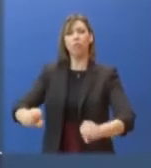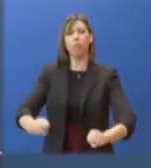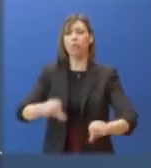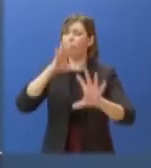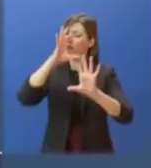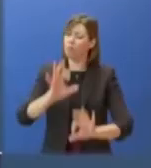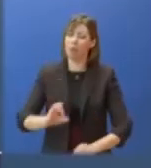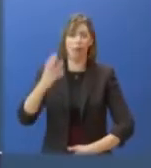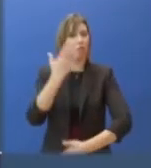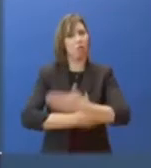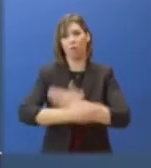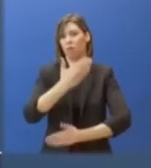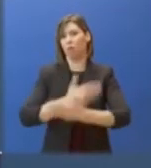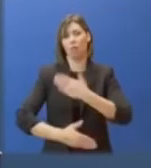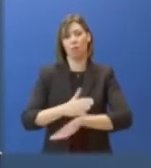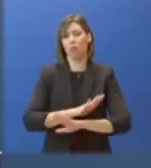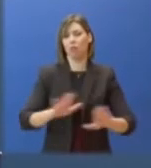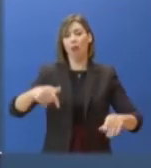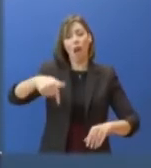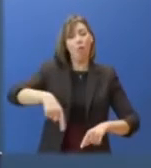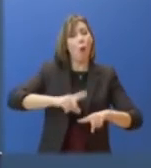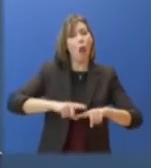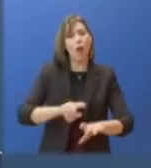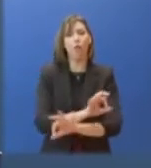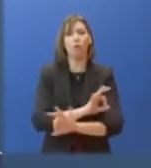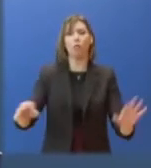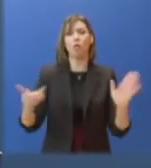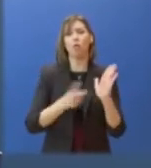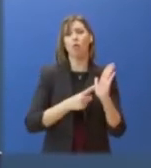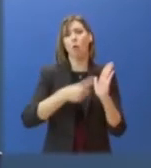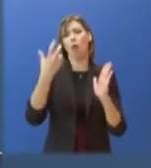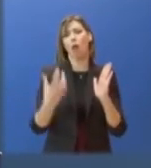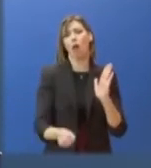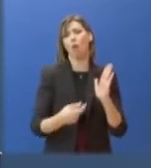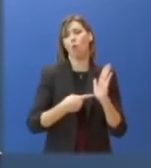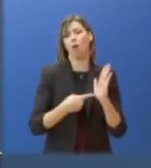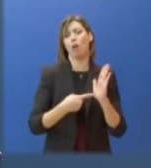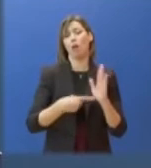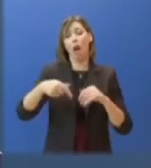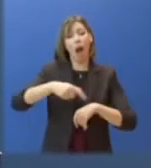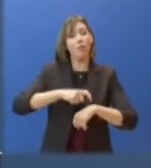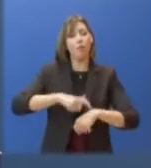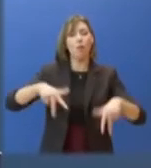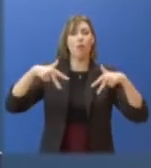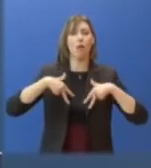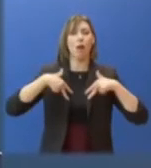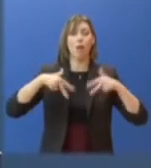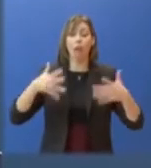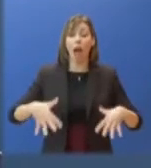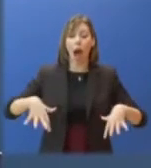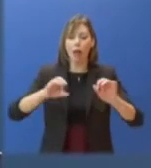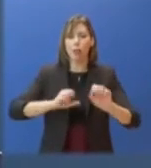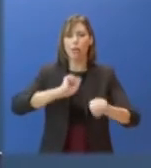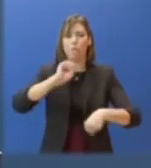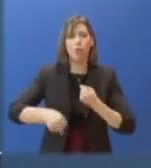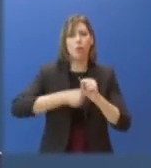ανδικαιώματα είναι νομοθετικά κατοχυρωμένα, αλλά η κυβέρνησή μας ξεκίνησε έναν ασυμπίβαστο αγώνα για την εμβάθυνσή τους και για την